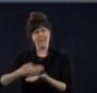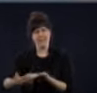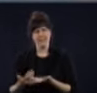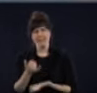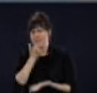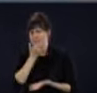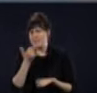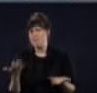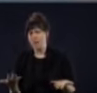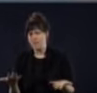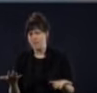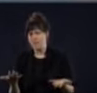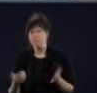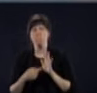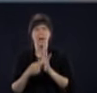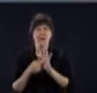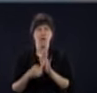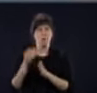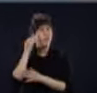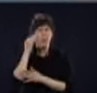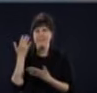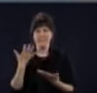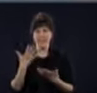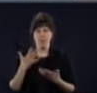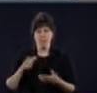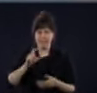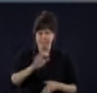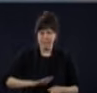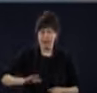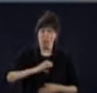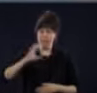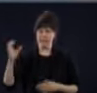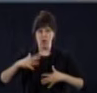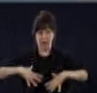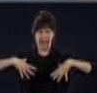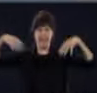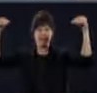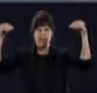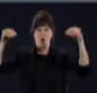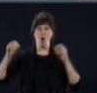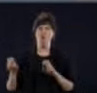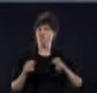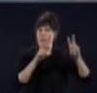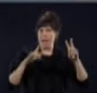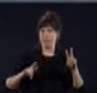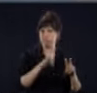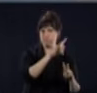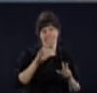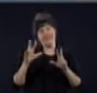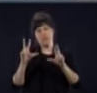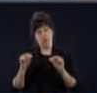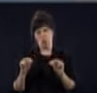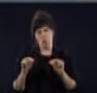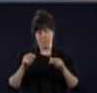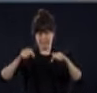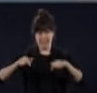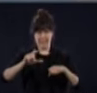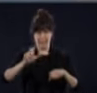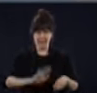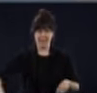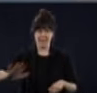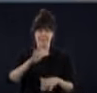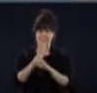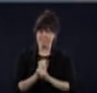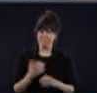qu'il n aura probablement pas de voyage à l'international, le tourisme, c'est quand même important au Québec. Si les courbes,